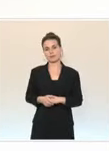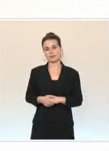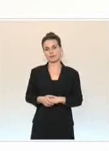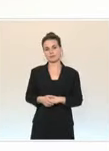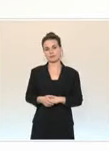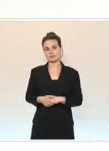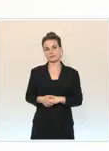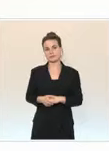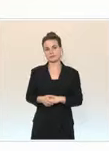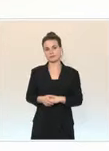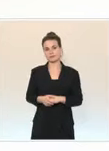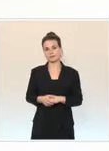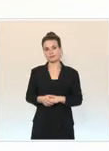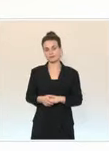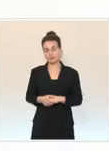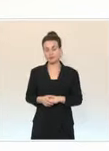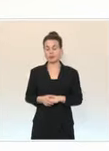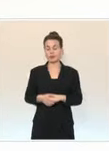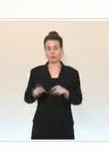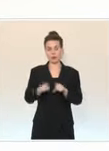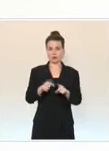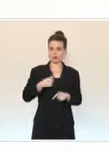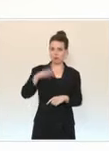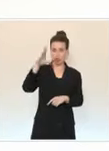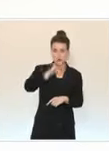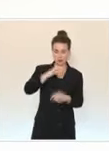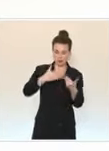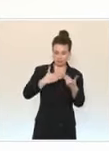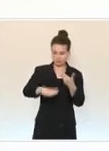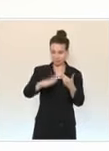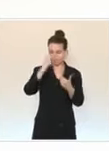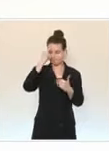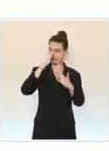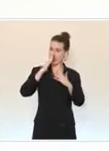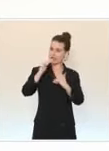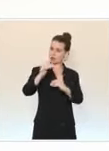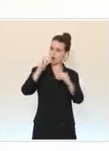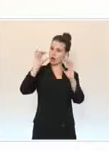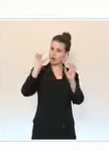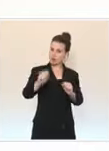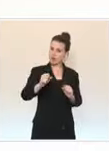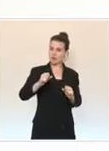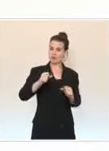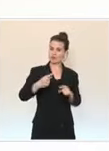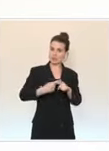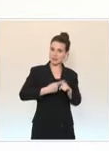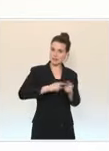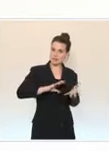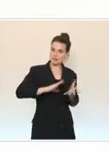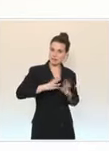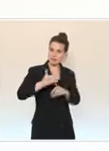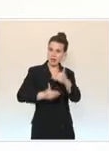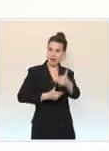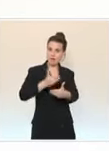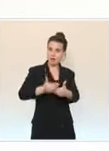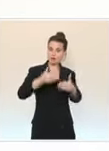vrais motifs d'espoir. Nous progressons grâce à la solidarité collective et